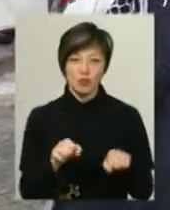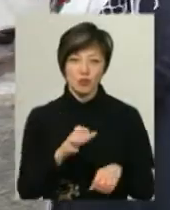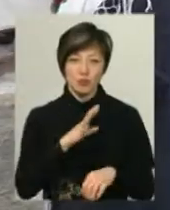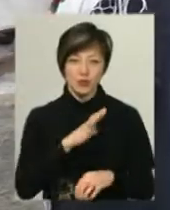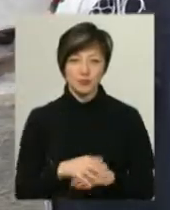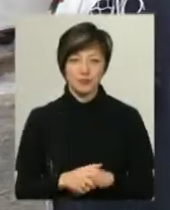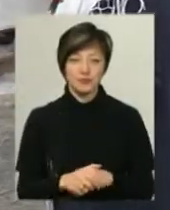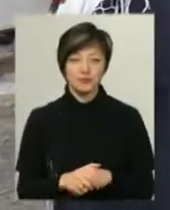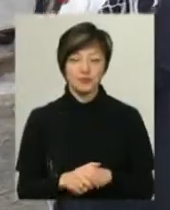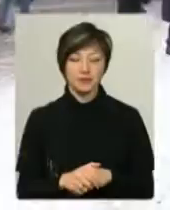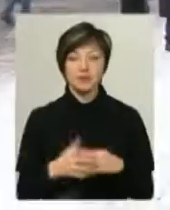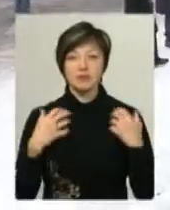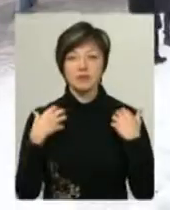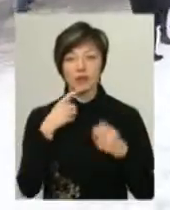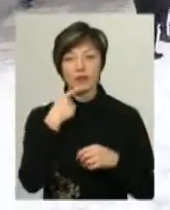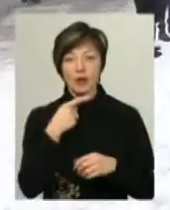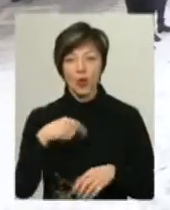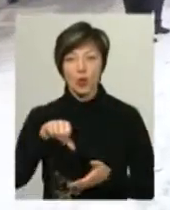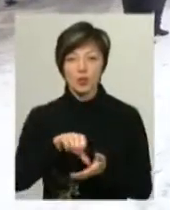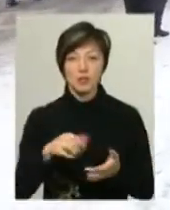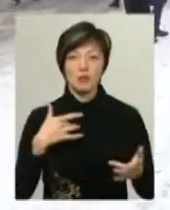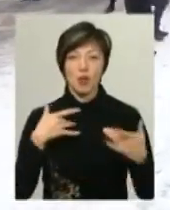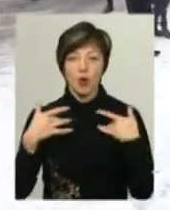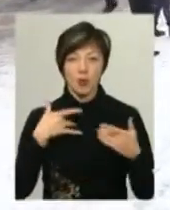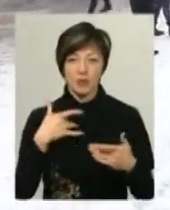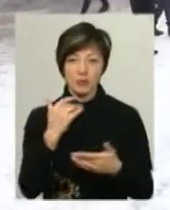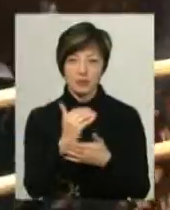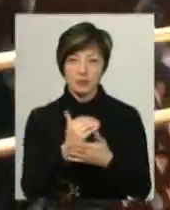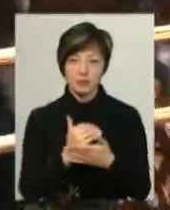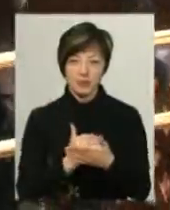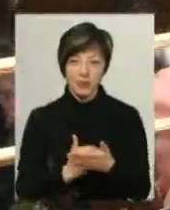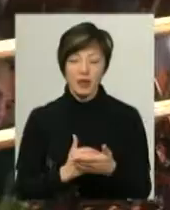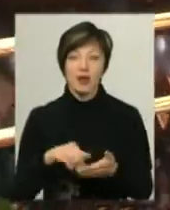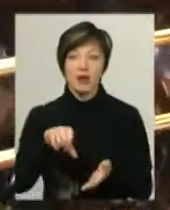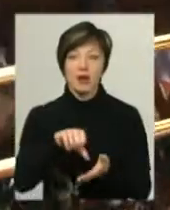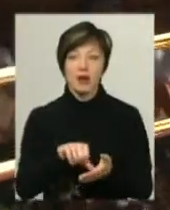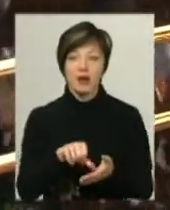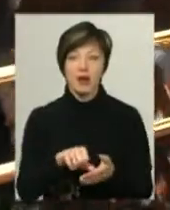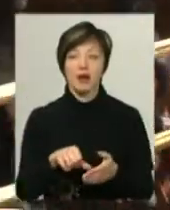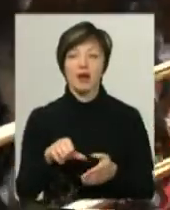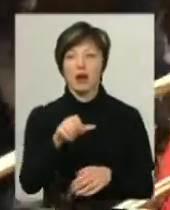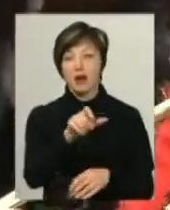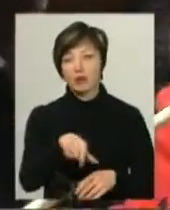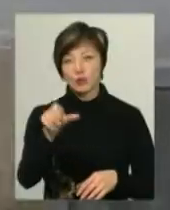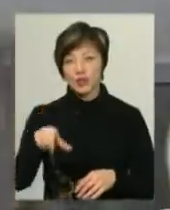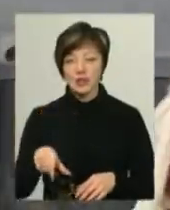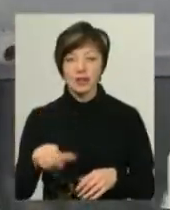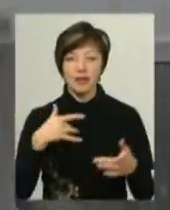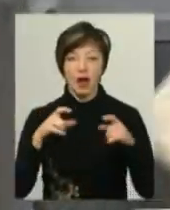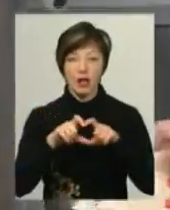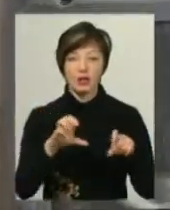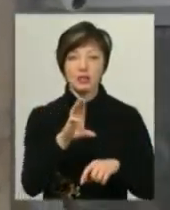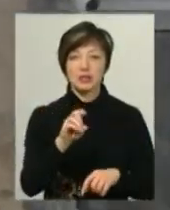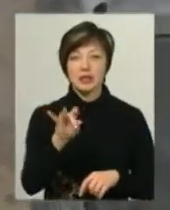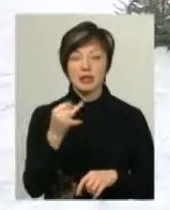бути. Зі слів Ірини Трунової, участь у концертній програмі взяли актори, солісти театру імені Михайла Старицького, 20 фольклорних